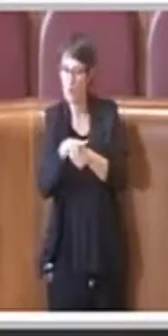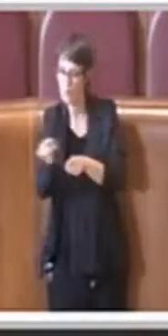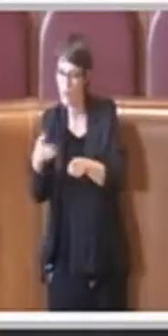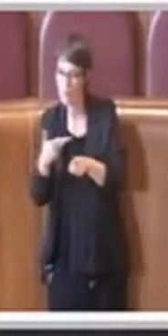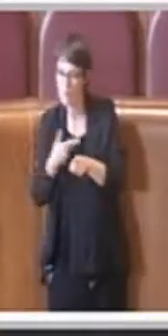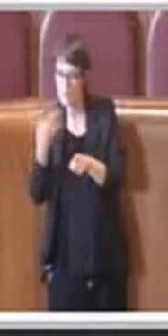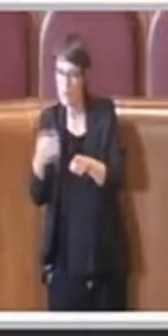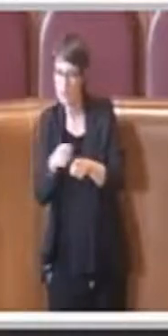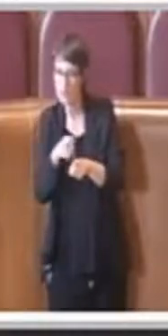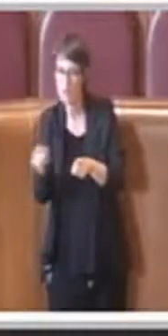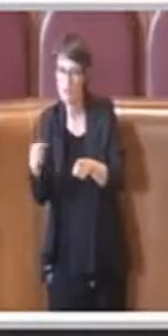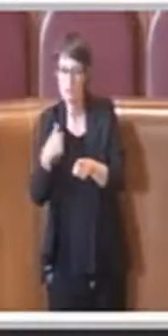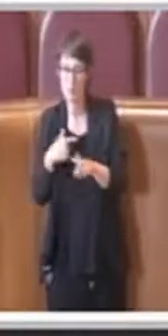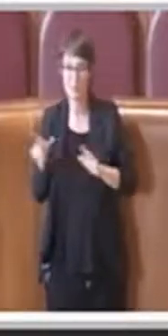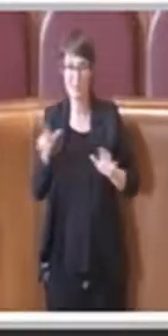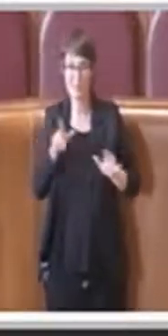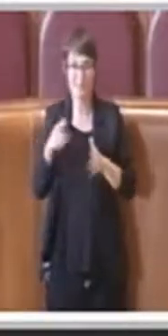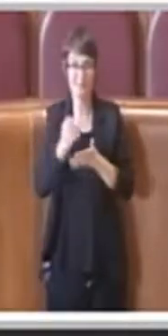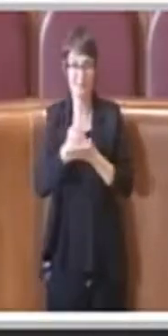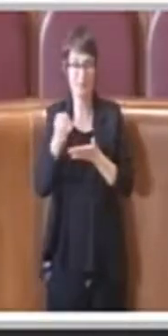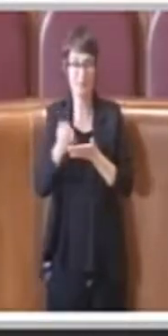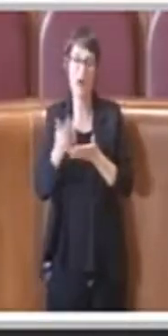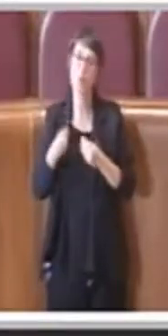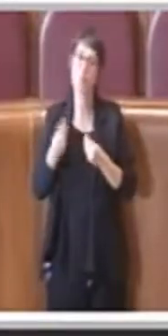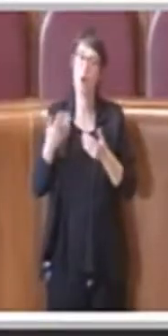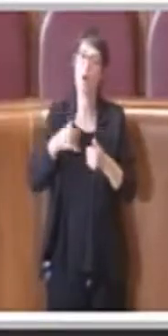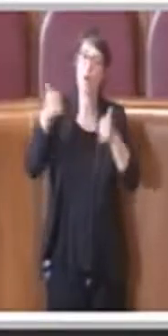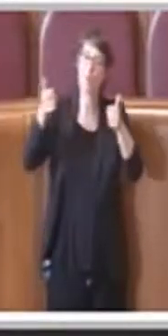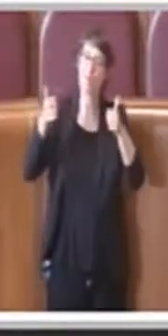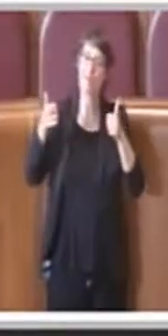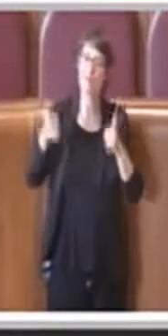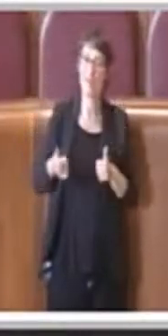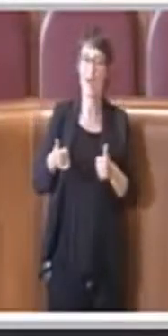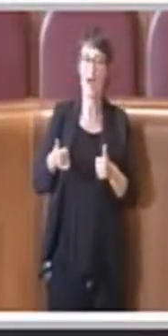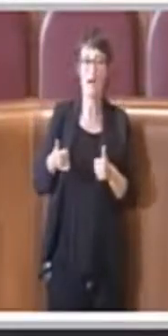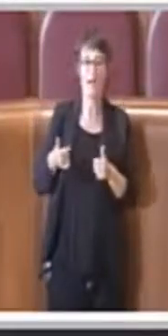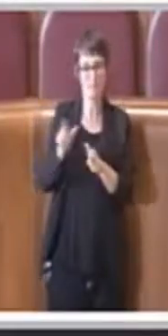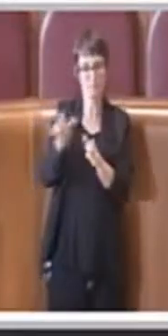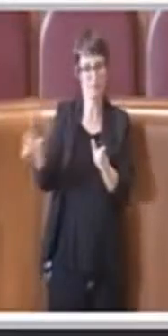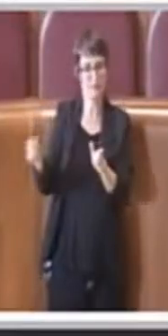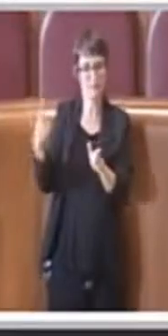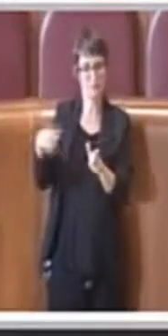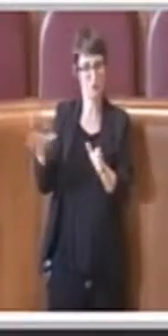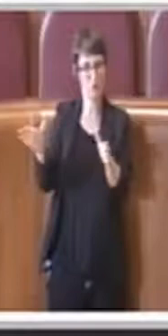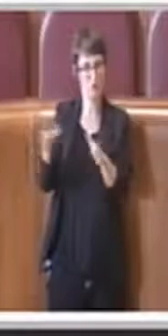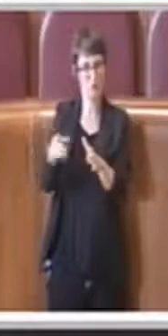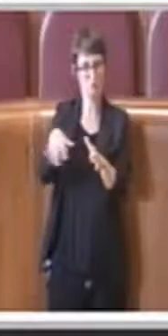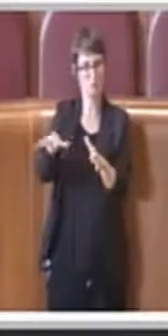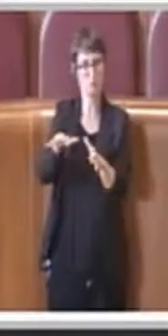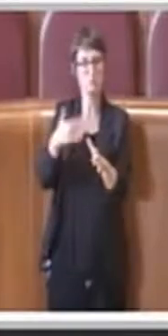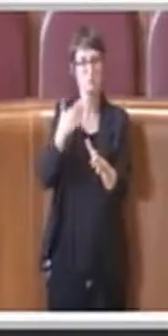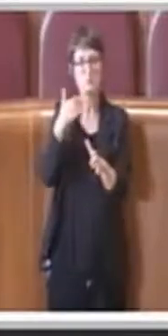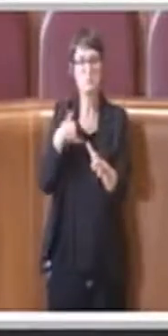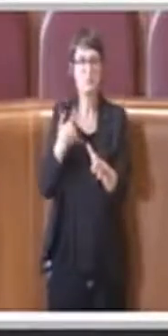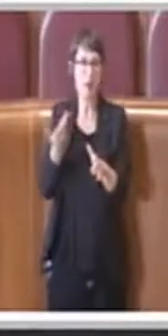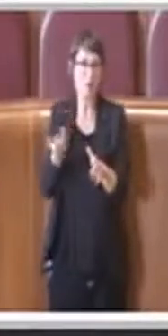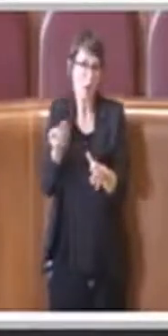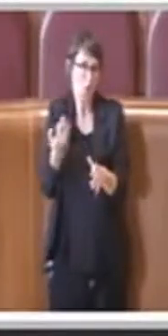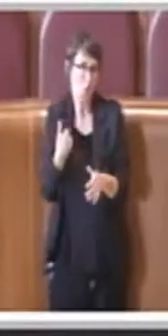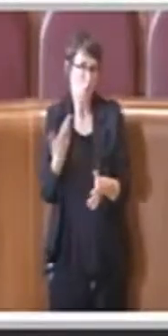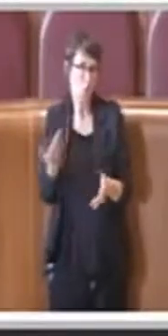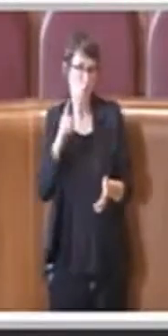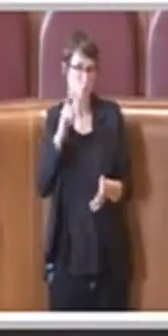assegnare, da mettere a gara tra queste persone sarebbe stata a mio avviso una cosa più giusta